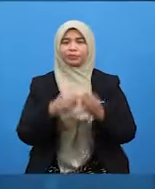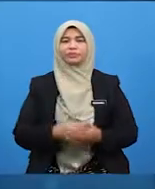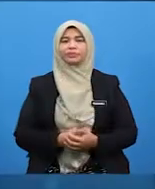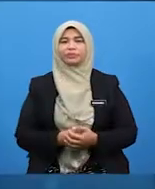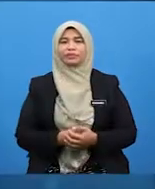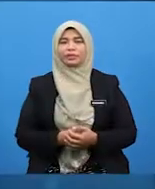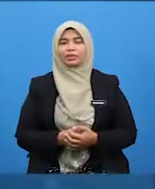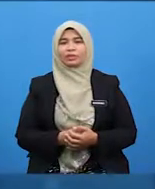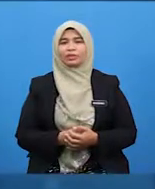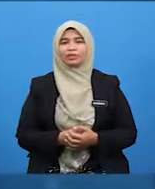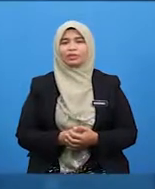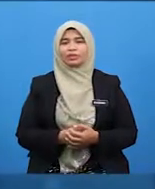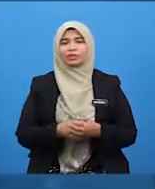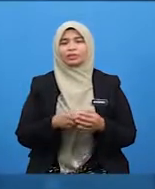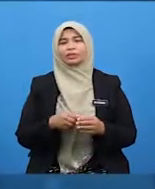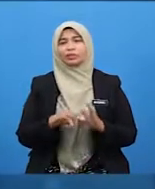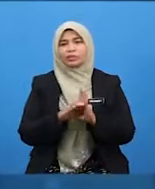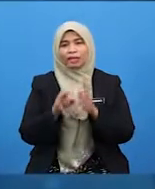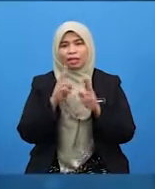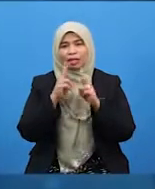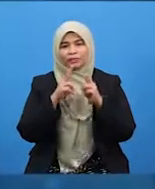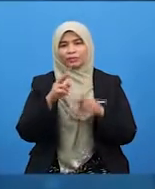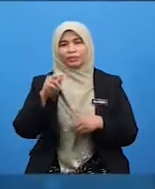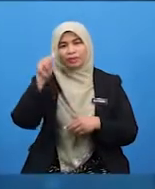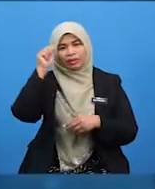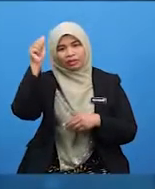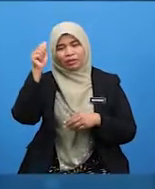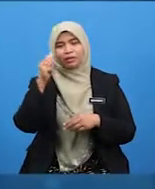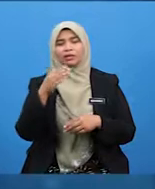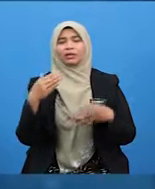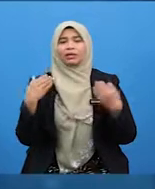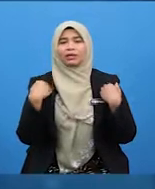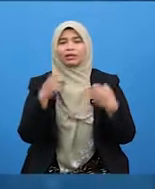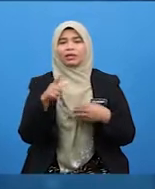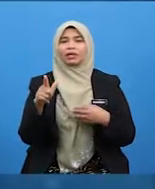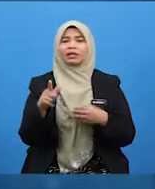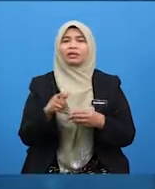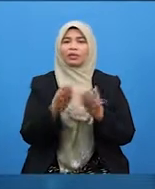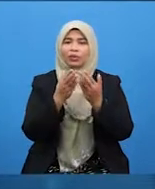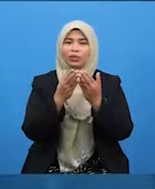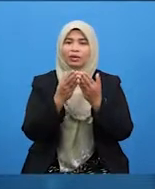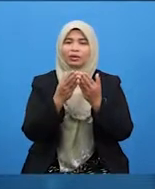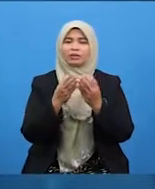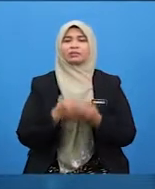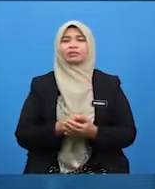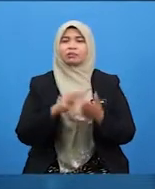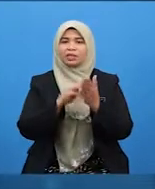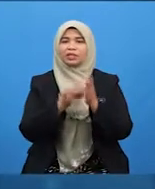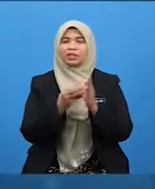Salam ini adalah doa yang bermaksud sejahtera ke atas kamu.